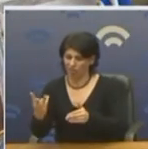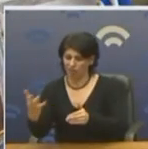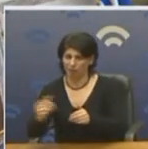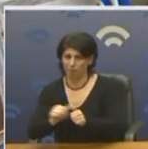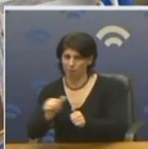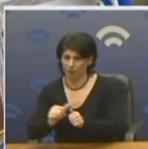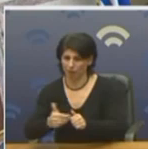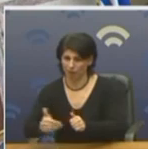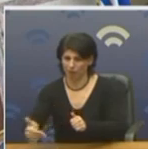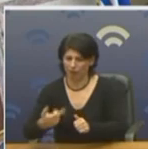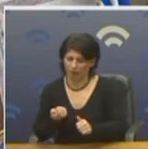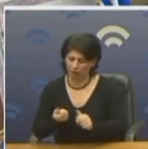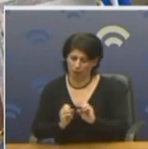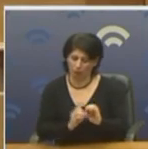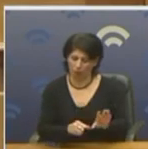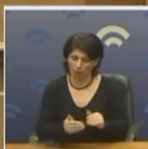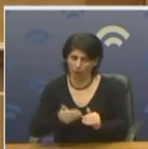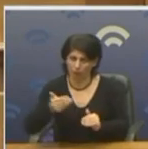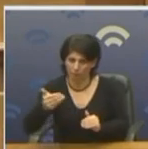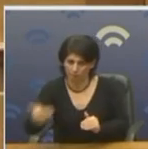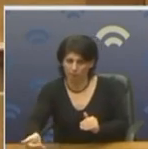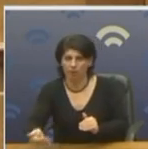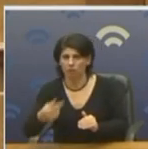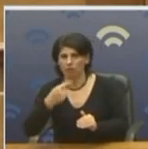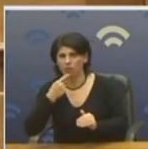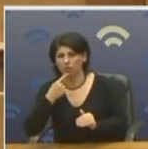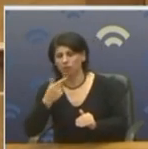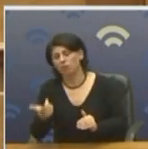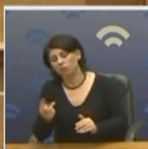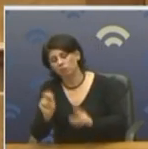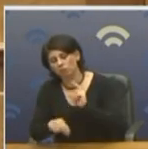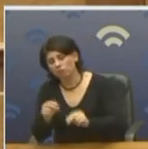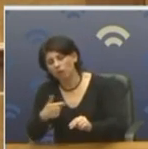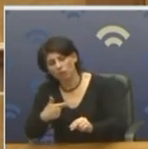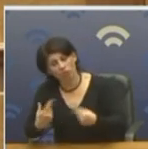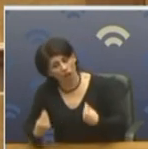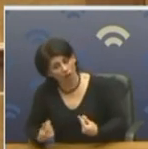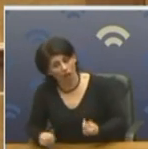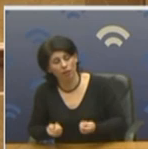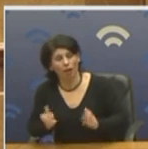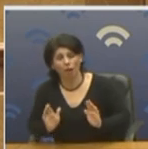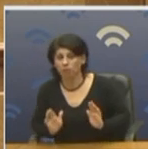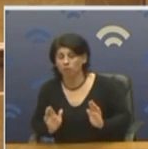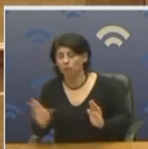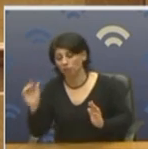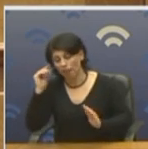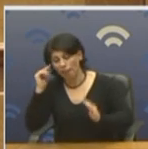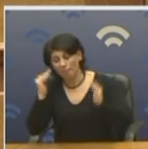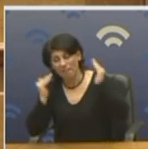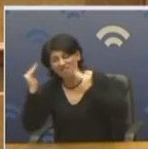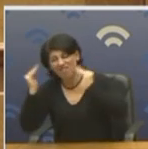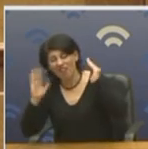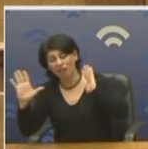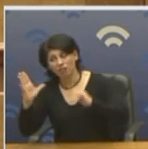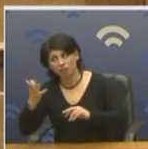δίνουμε μερικά τώρα και πηγαίνουμε μετά στους σιταγενείς που λέγονται έλλειλες ψηφοφόρους, να πιστέψουν ότι τα κάναμε καλά. Λέω εγώ, κρατώ επιφύλαξη. Την